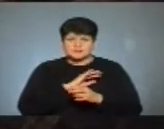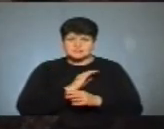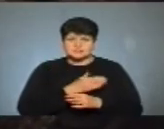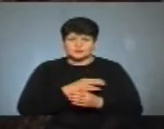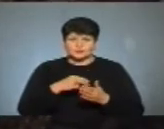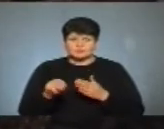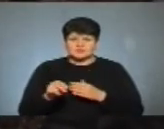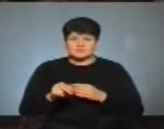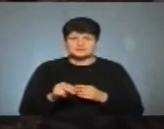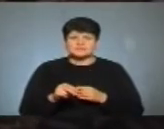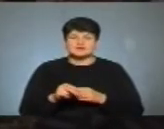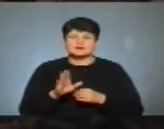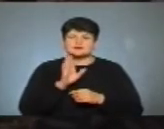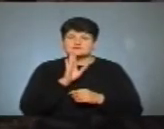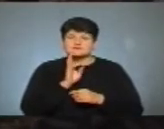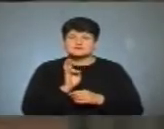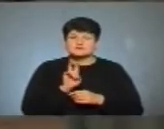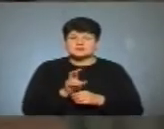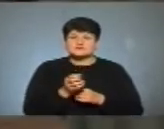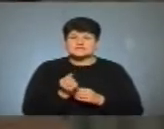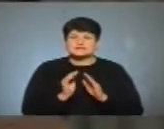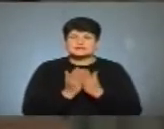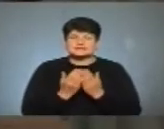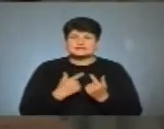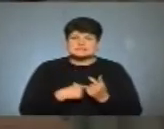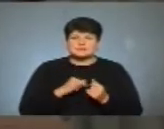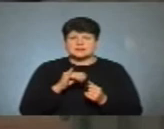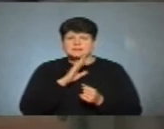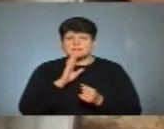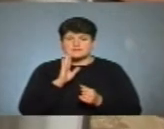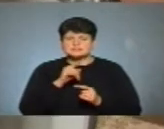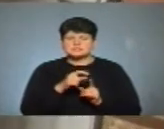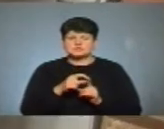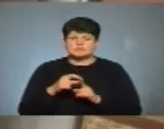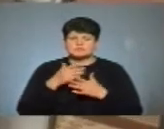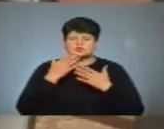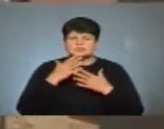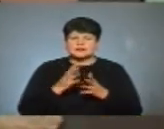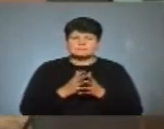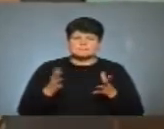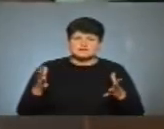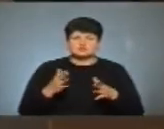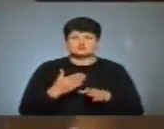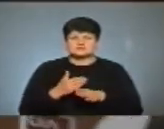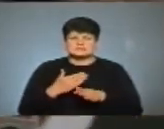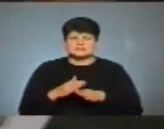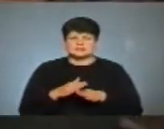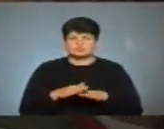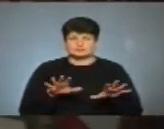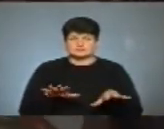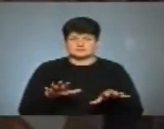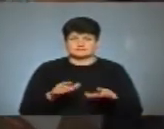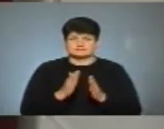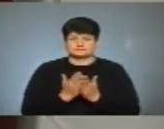Школярка Вікторія Бобрівець прийшла взяти книгу для себе і мами. За її словами, перечитали більшу частину місцевих фондів.